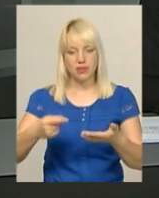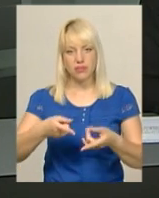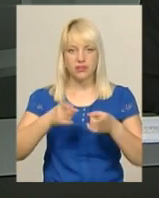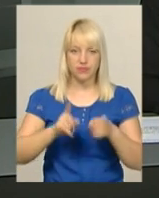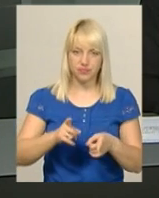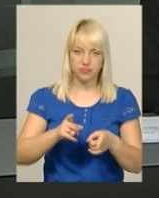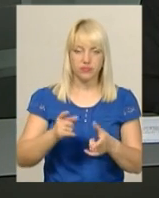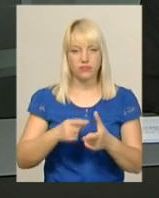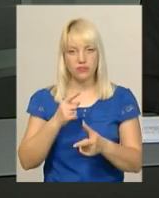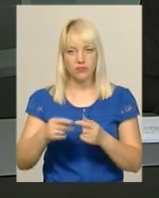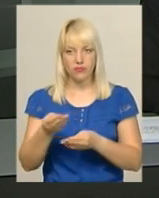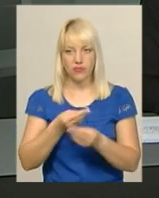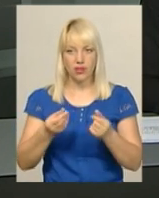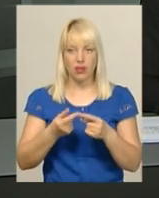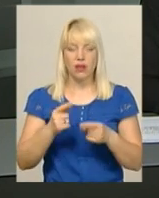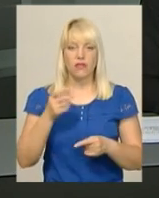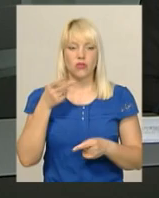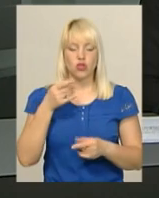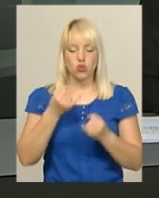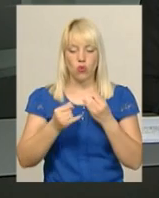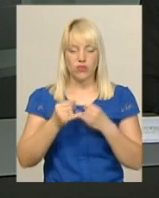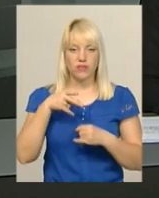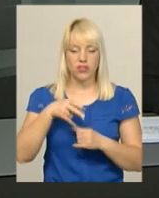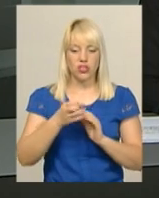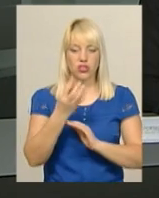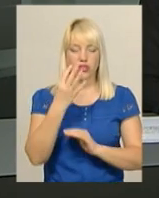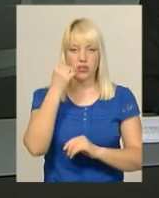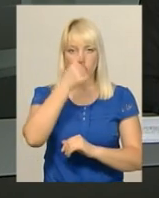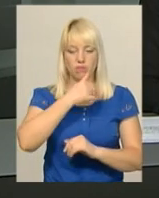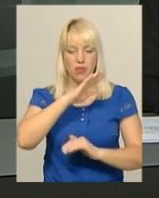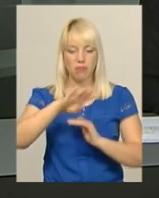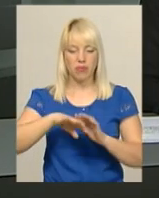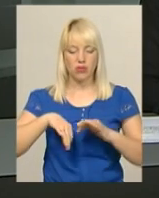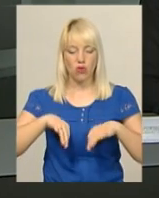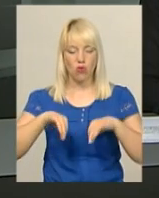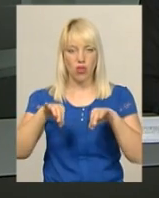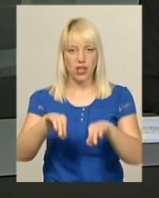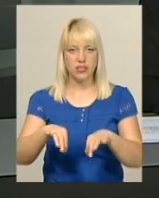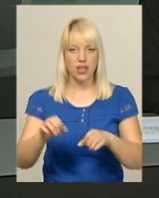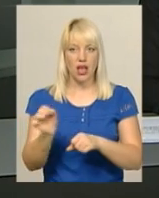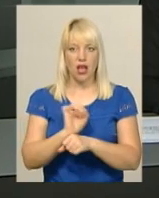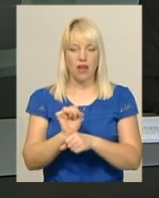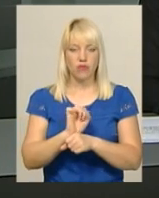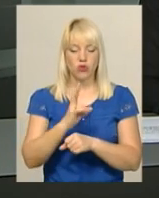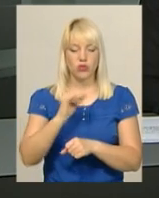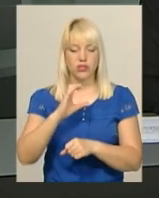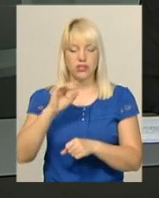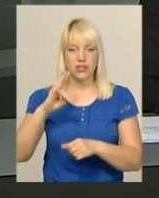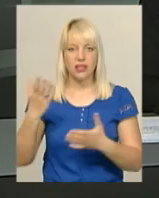справі. Нагадаю, у жовтні 2014 року під колеса авто «Нісан», яким керував начальник обласної